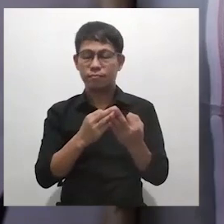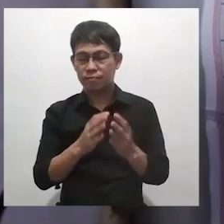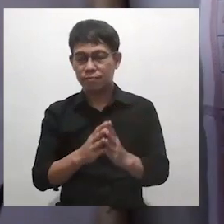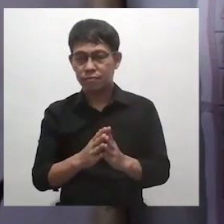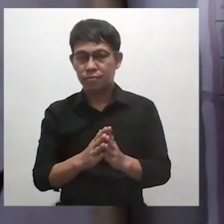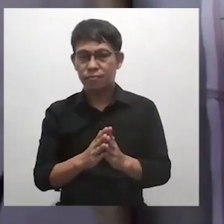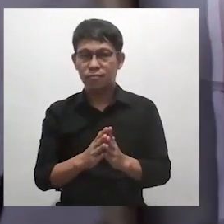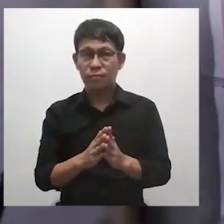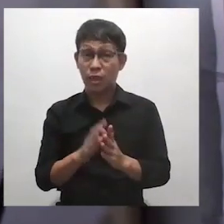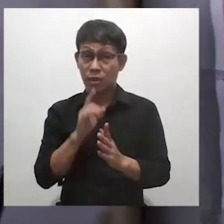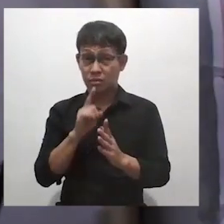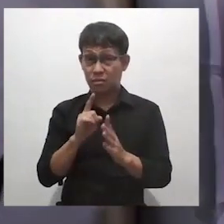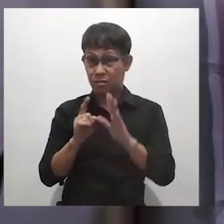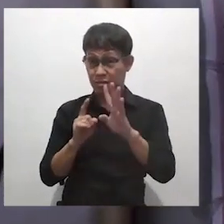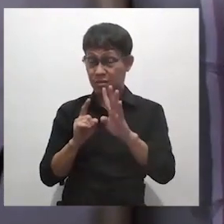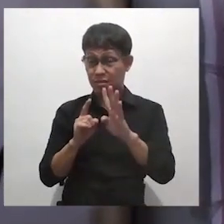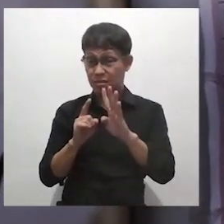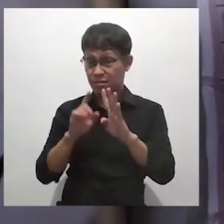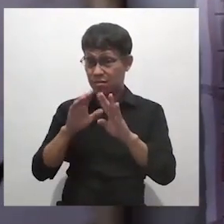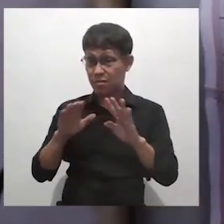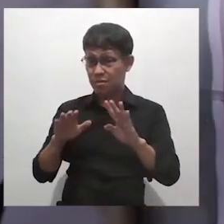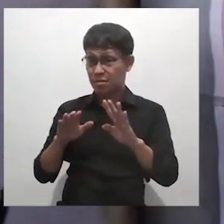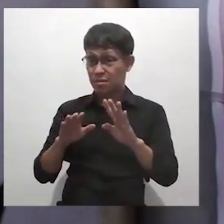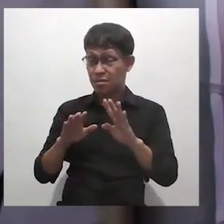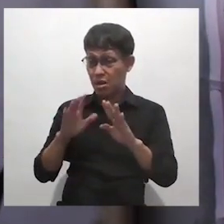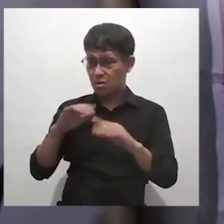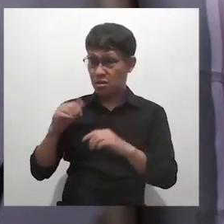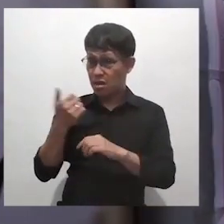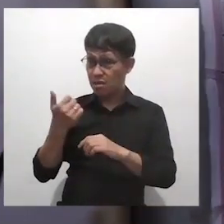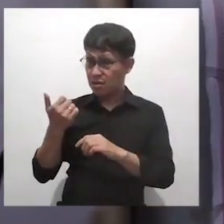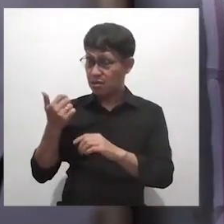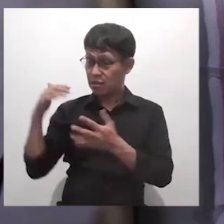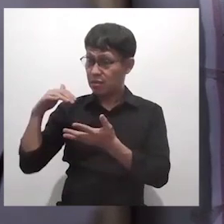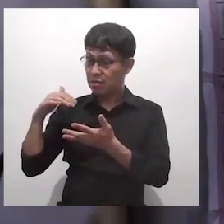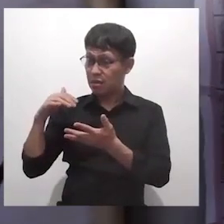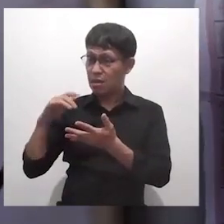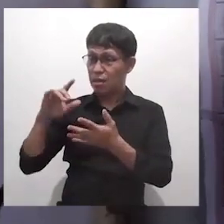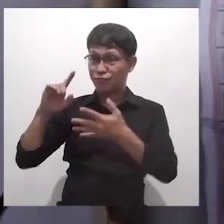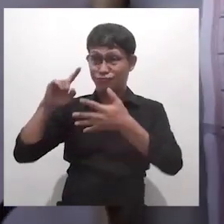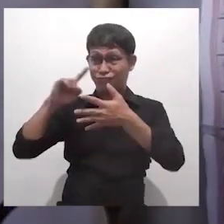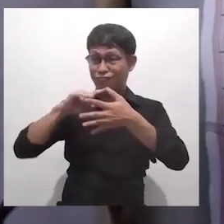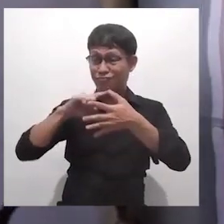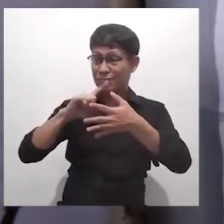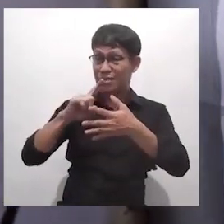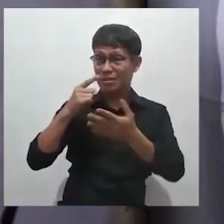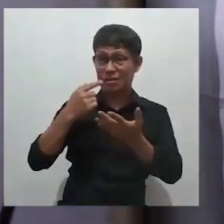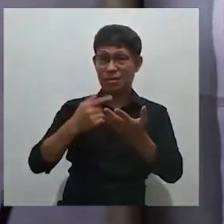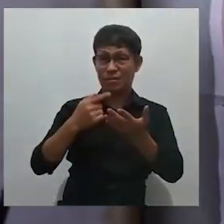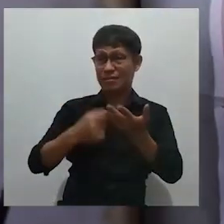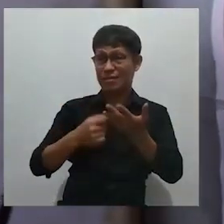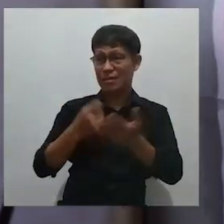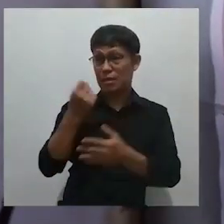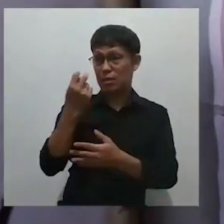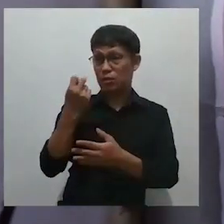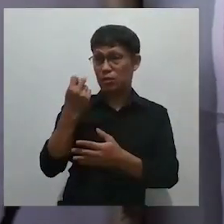nasabi niyo nga po ba yung alam na akas? Opo. So sila po ba nag-aaral ngayon? Opo. Yung panganay ko grade 12.